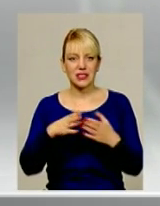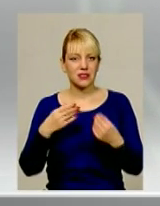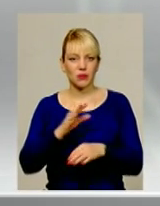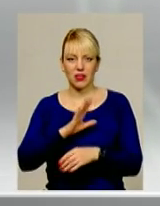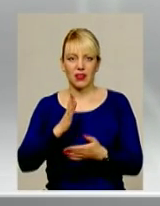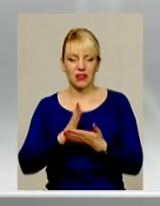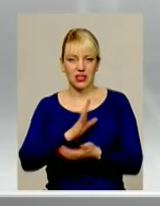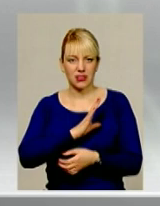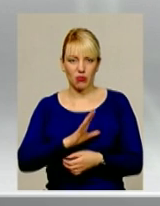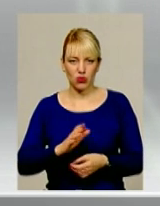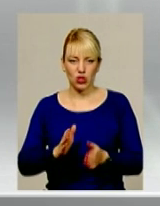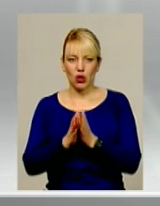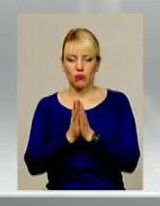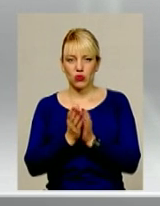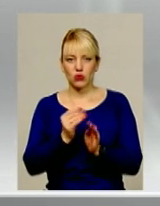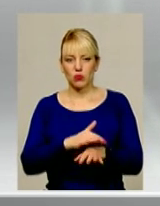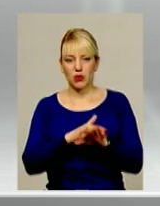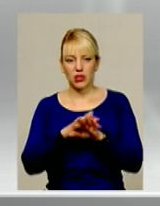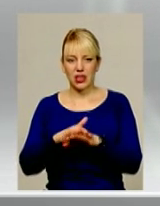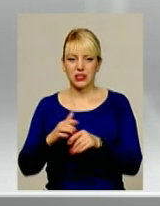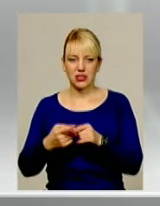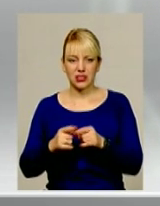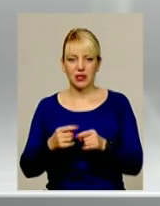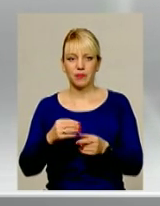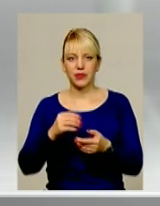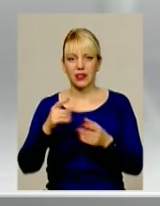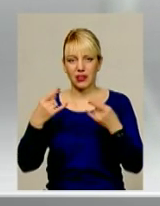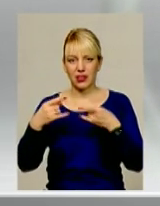усіх небайдужих перераховувати кошти на вказані реквізити.